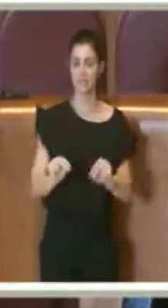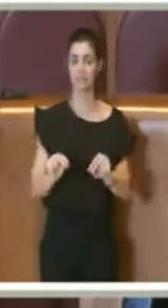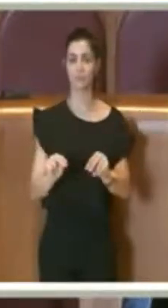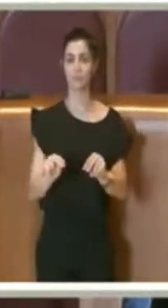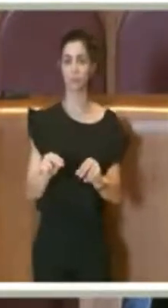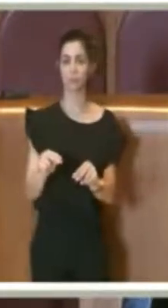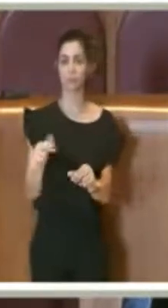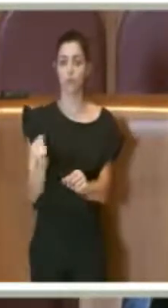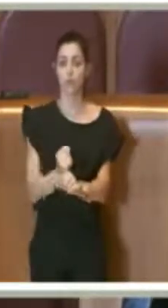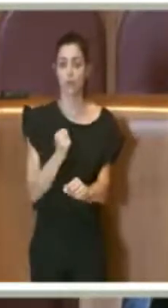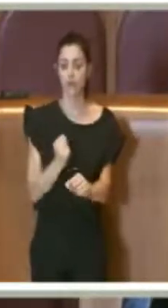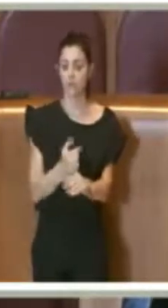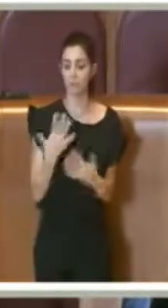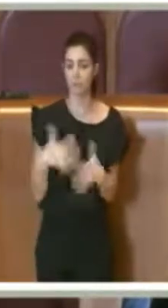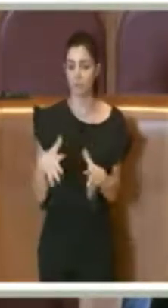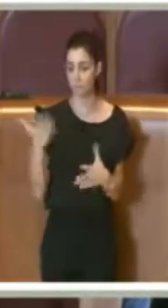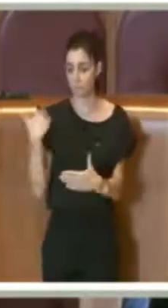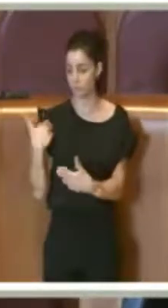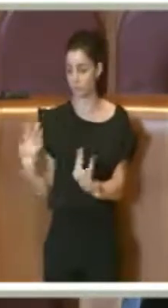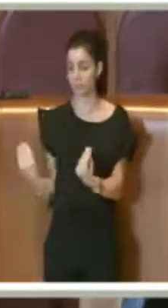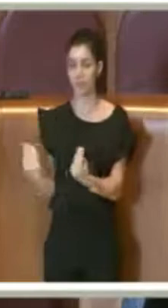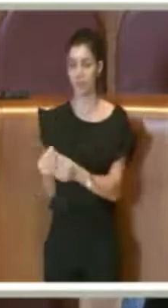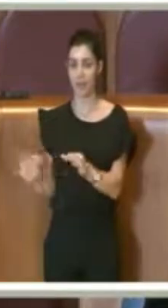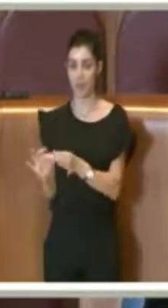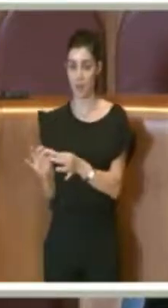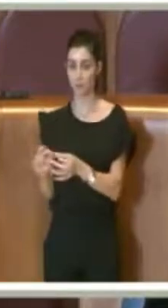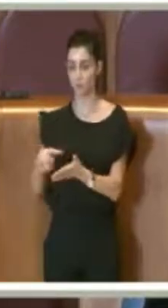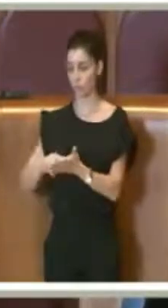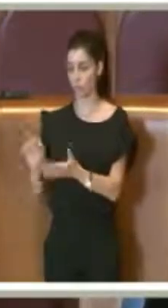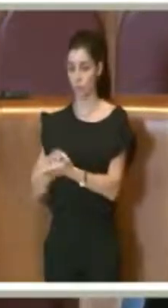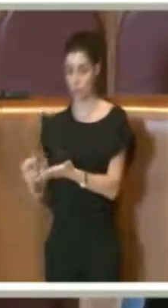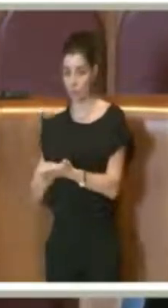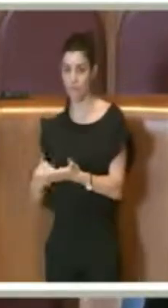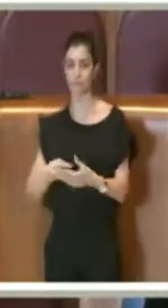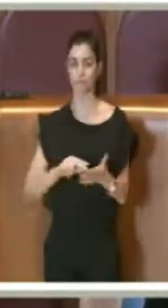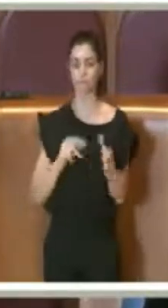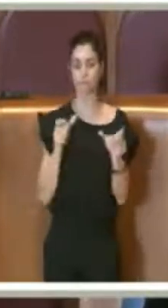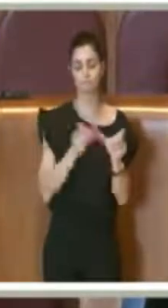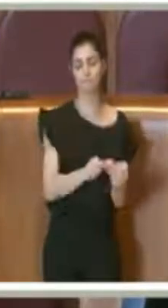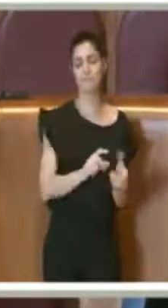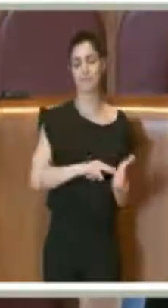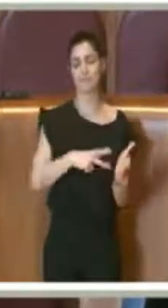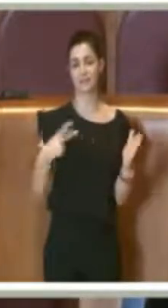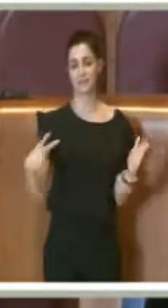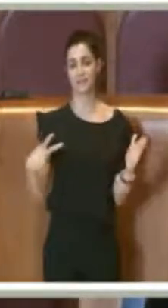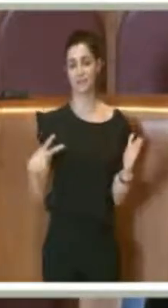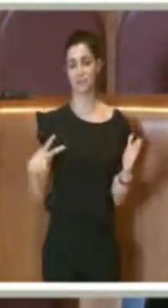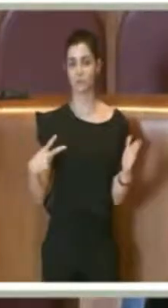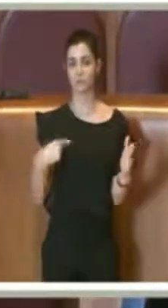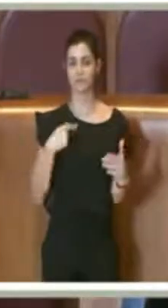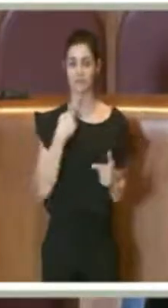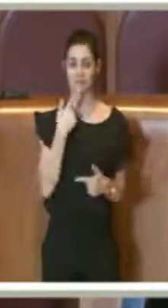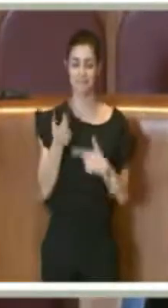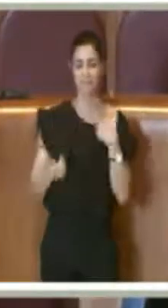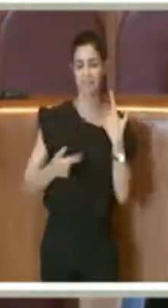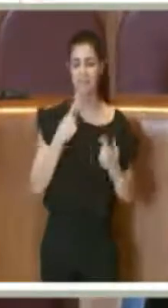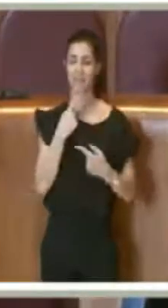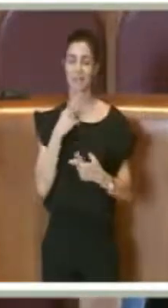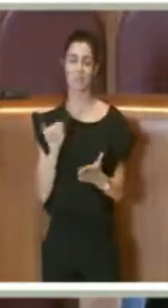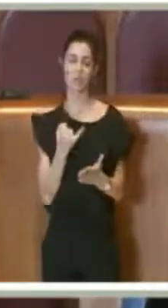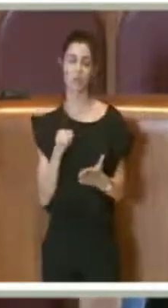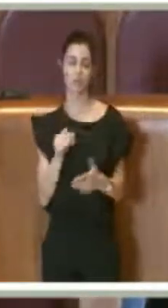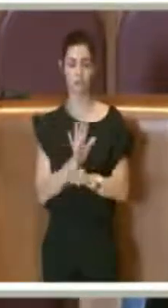lavoro fatto con gli uffici molto tecnico e quindi non annoio di più la platea. Grazie.